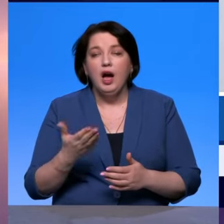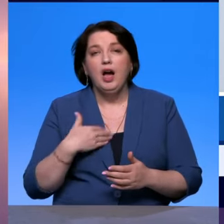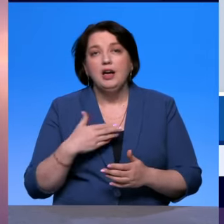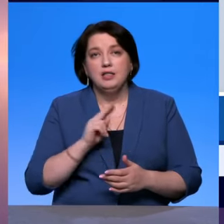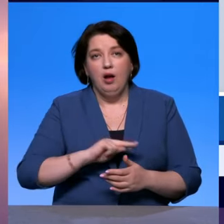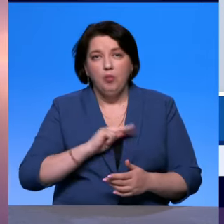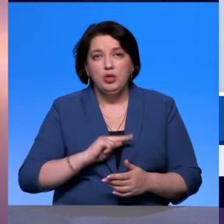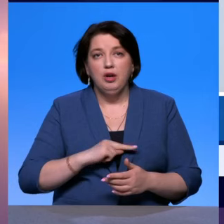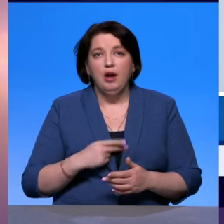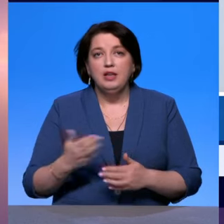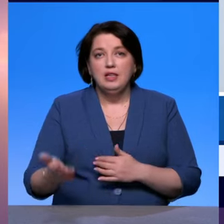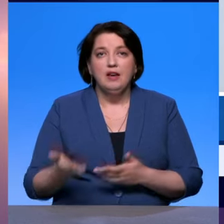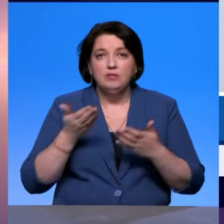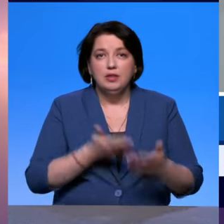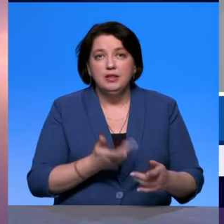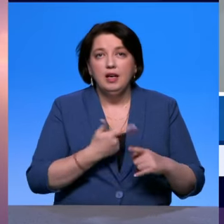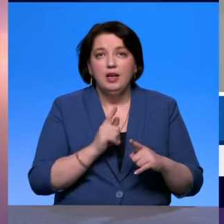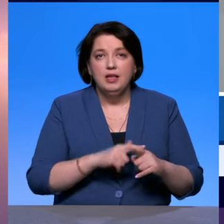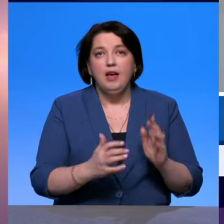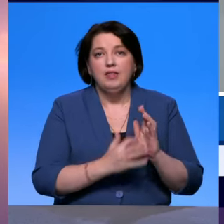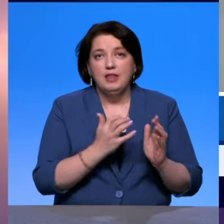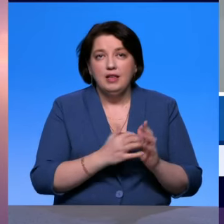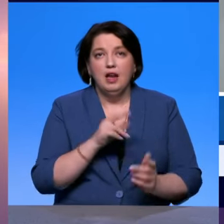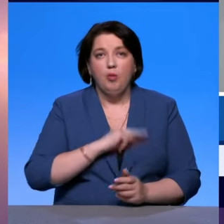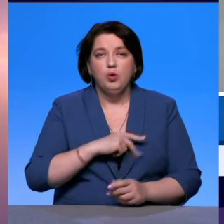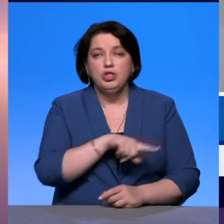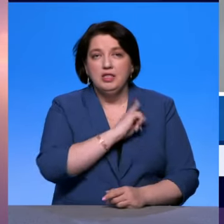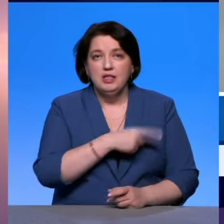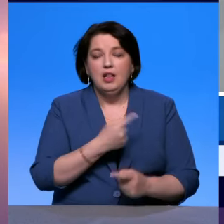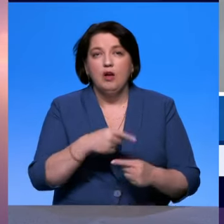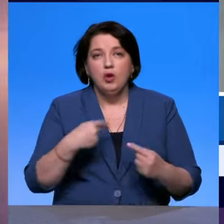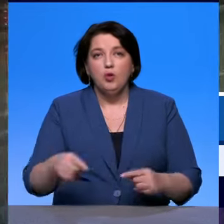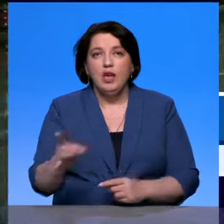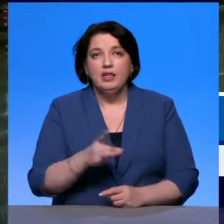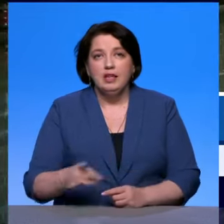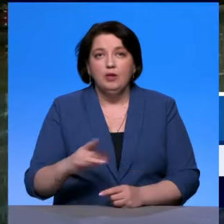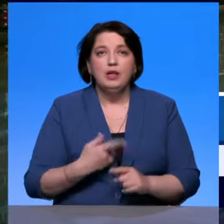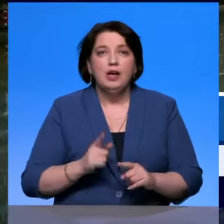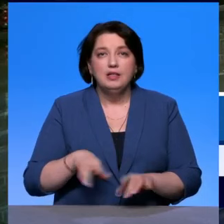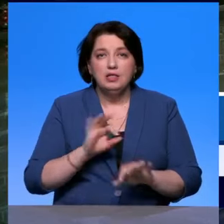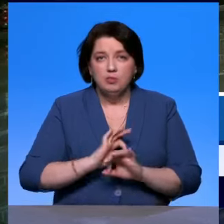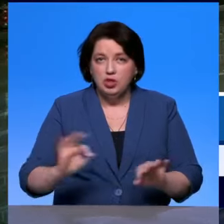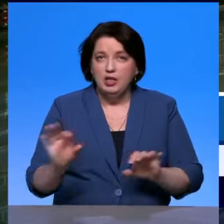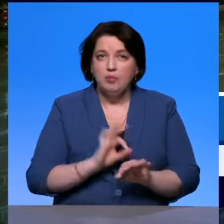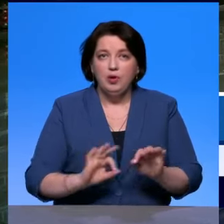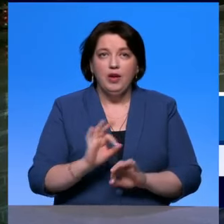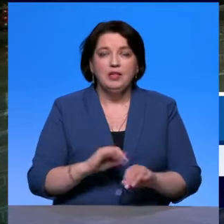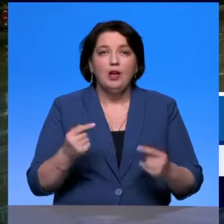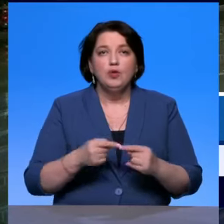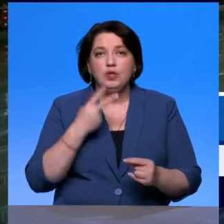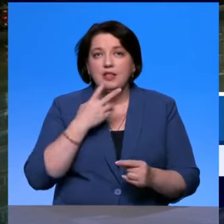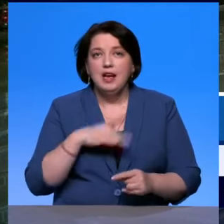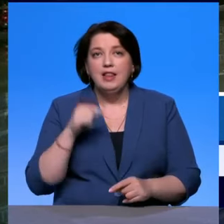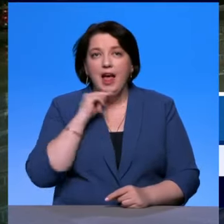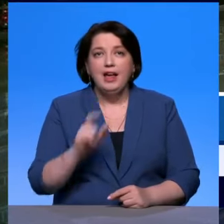компенсировать недостаток рабочей силы в других. Андрей Павлович, ну это замечательный проект, вот с точки зрения экономики, это,